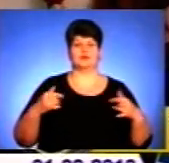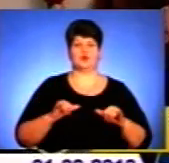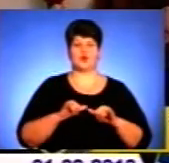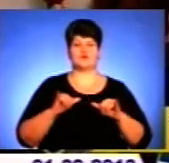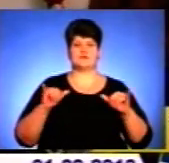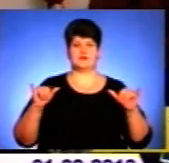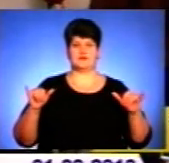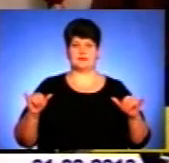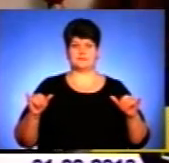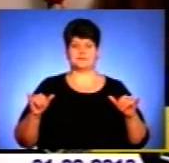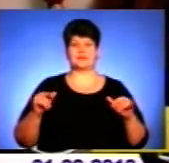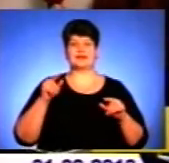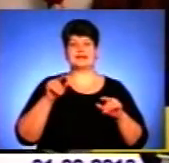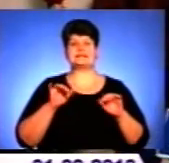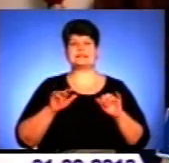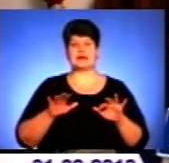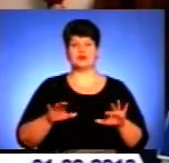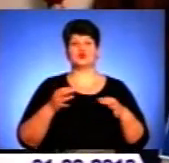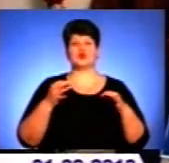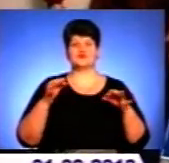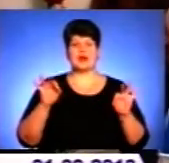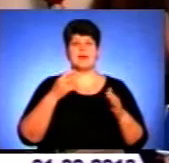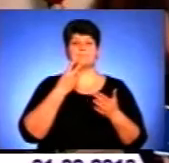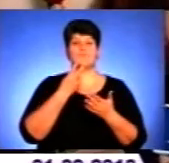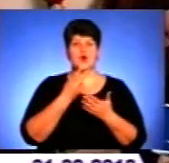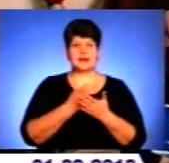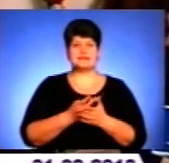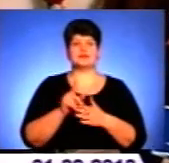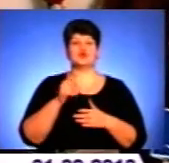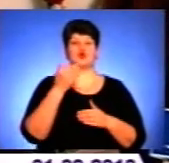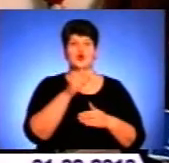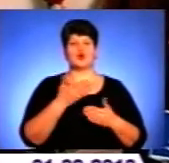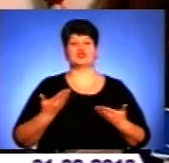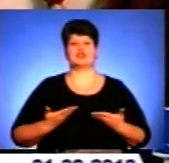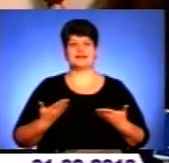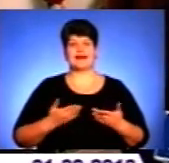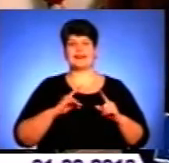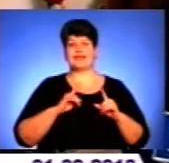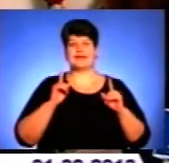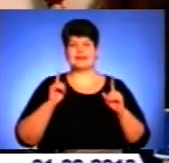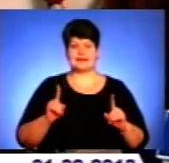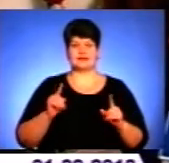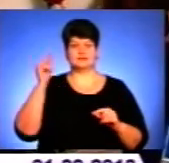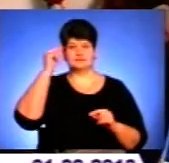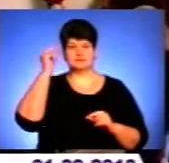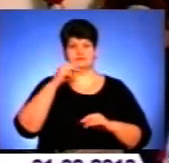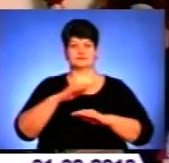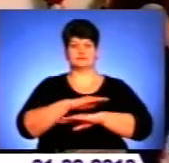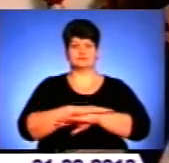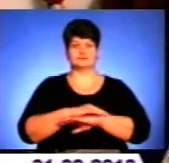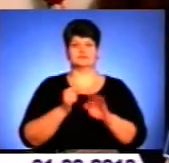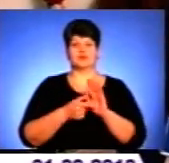заходи, як студентська ріра, дозволяє саме студенту показати, що його життя студентське не тільки життя аудиторії, а й життя